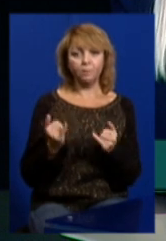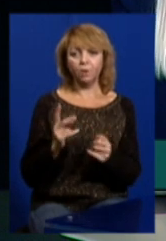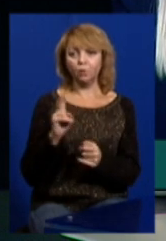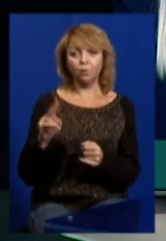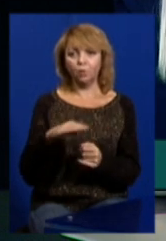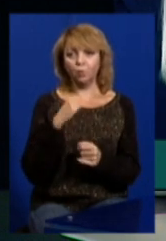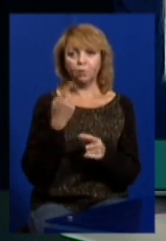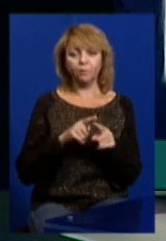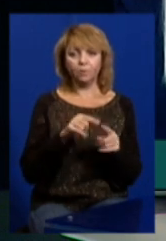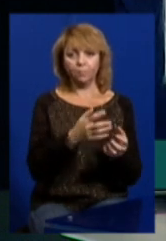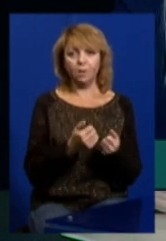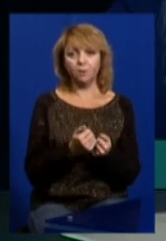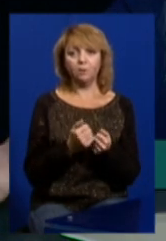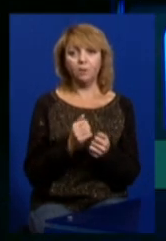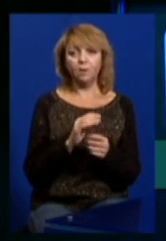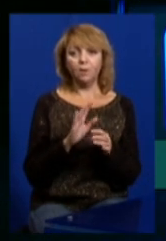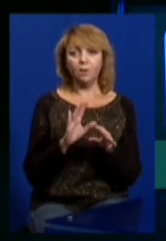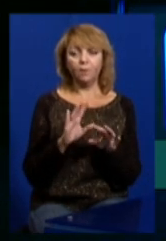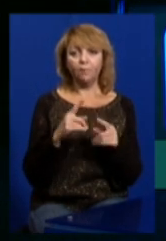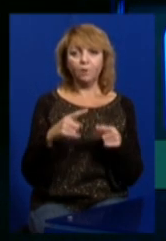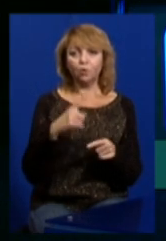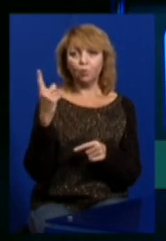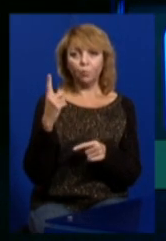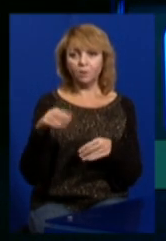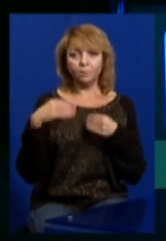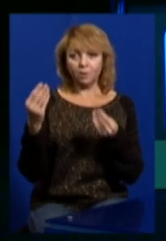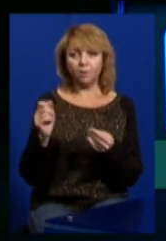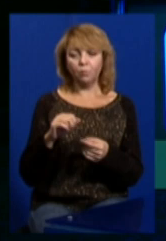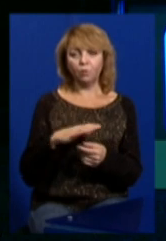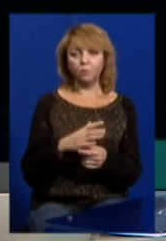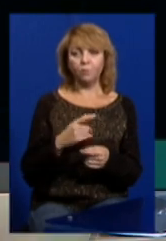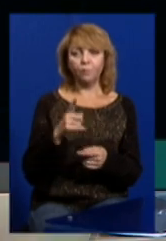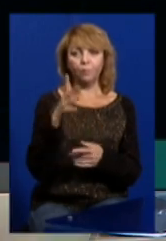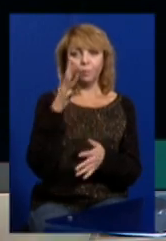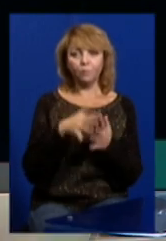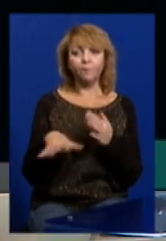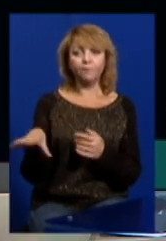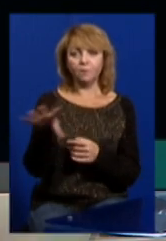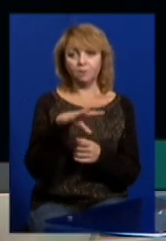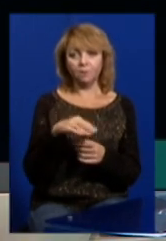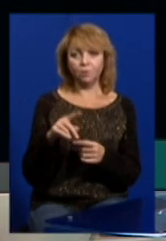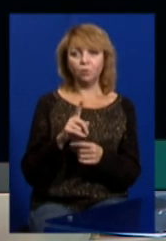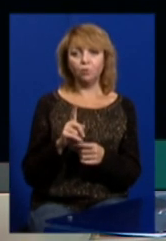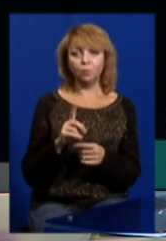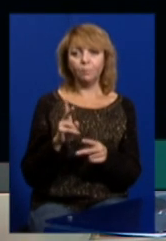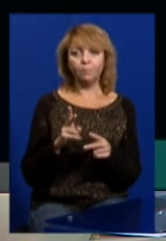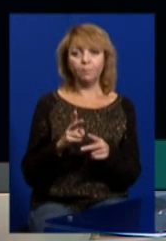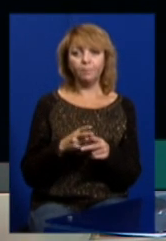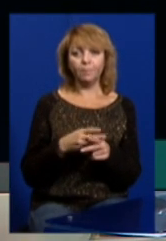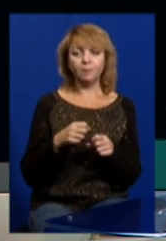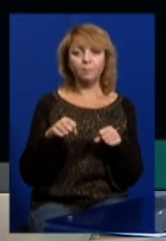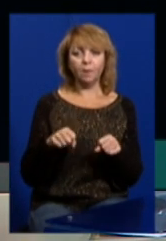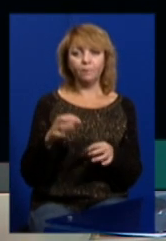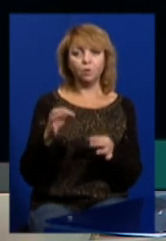хоче за неї братися, це в іншу область передати, чи що? Зрозуміти всім, що безправний суд